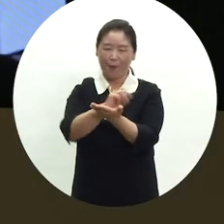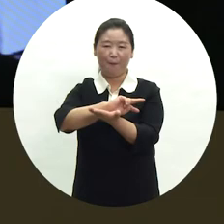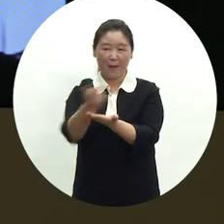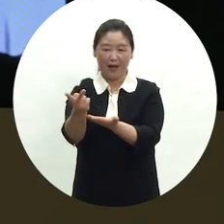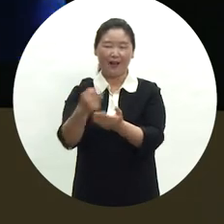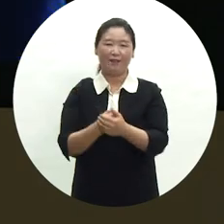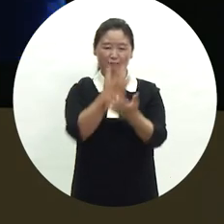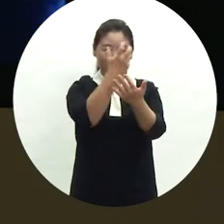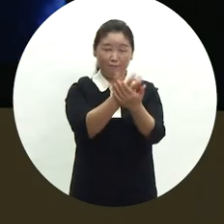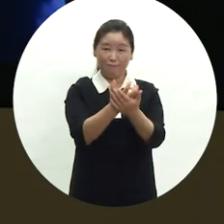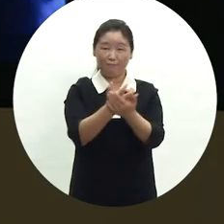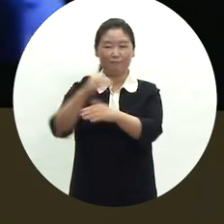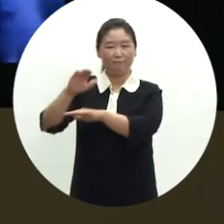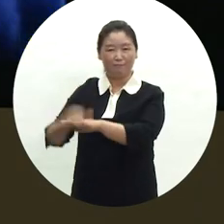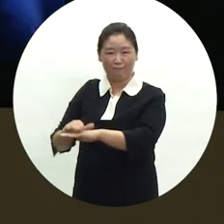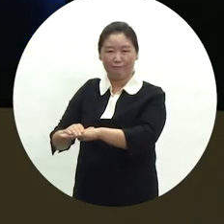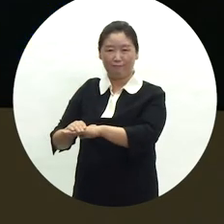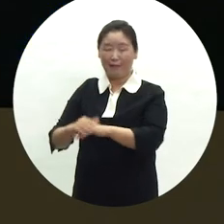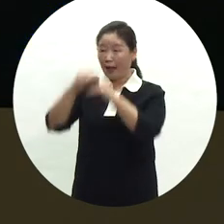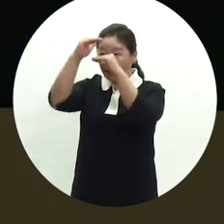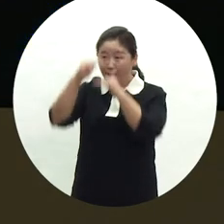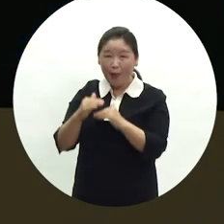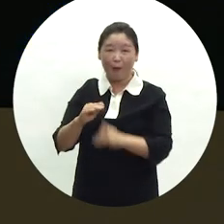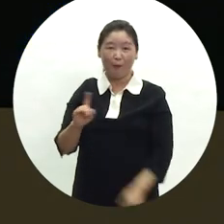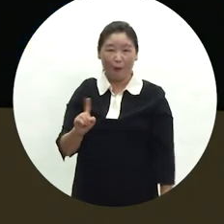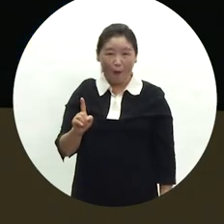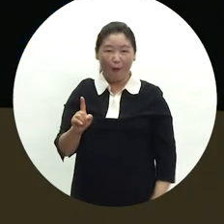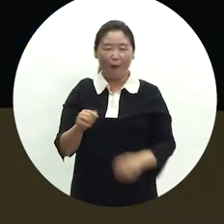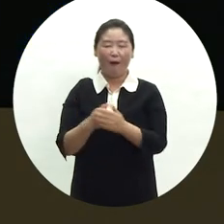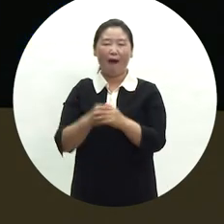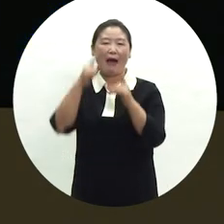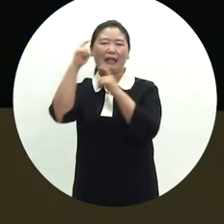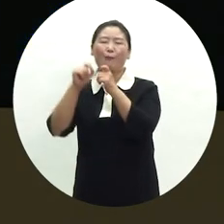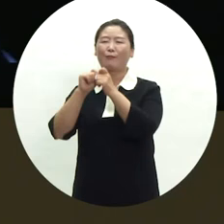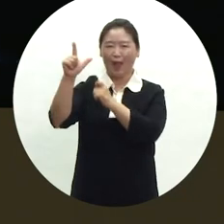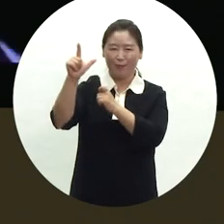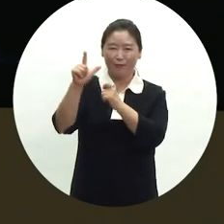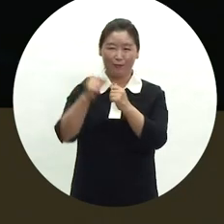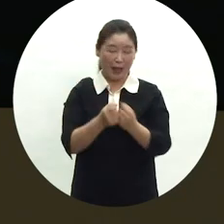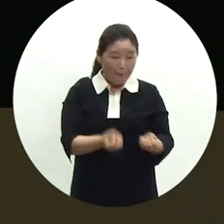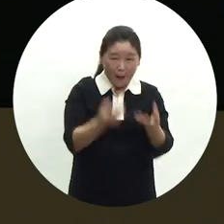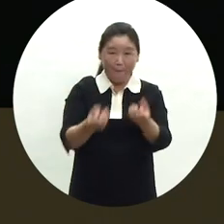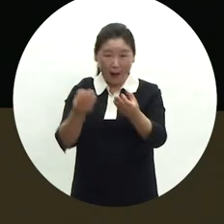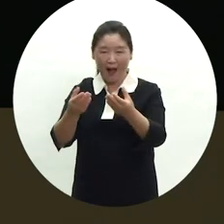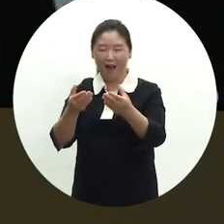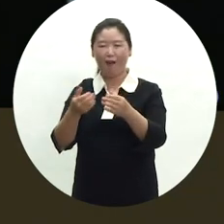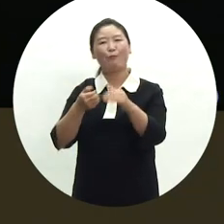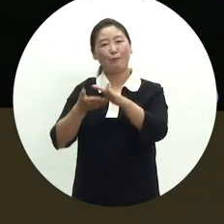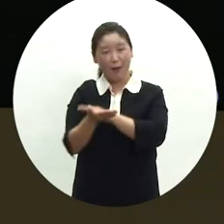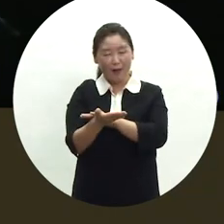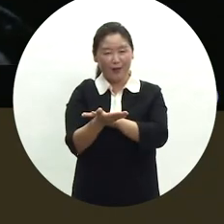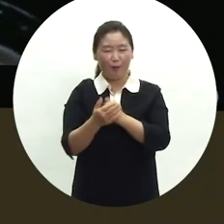아카이브 자료로 보관했고 내용이 대부분 기념일 등 의뢰를 중심으로 촬영한 홈비디오여서